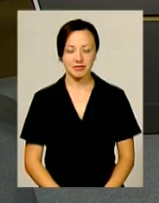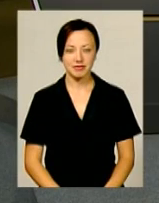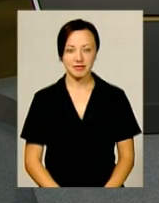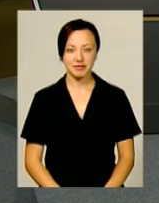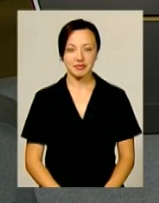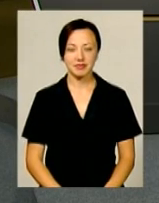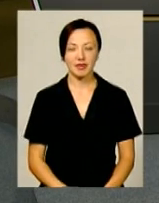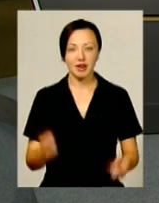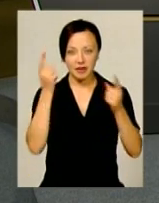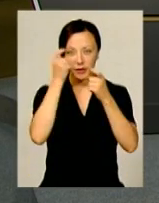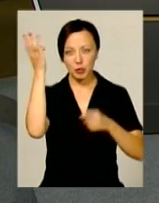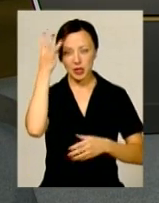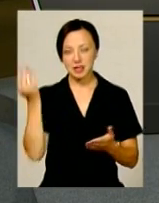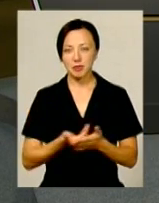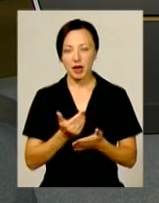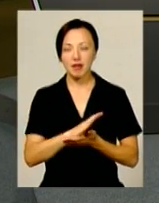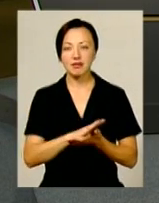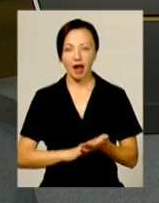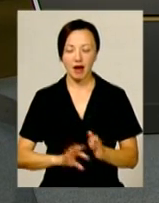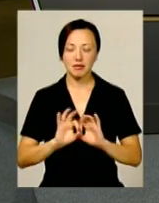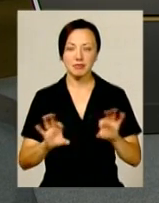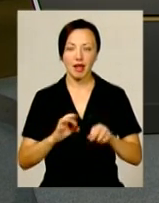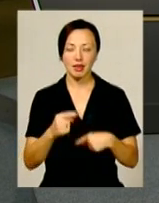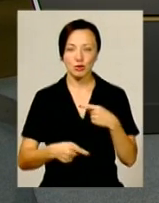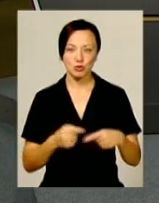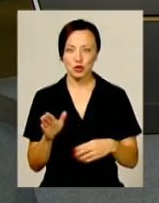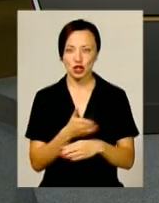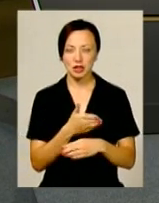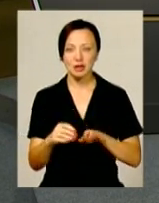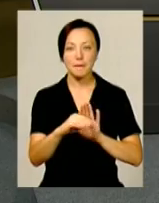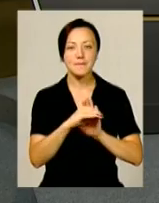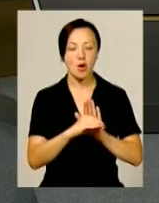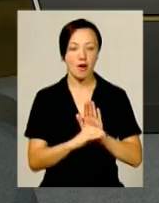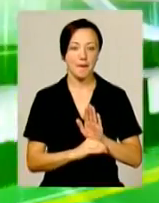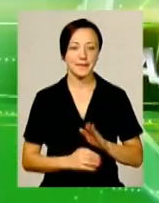В ефірі «Подільська панорама». Далі короткий анонс наступної частини програми.